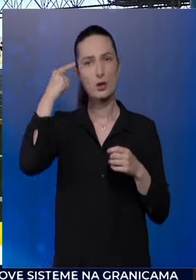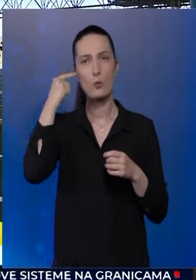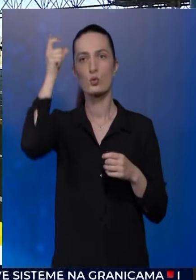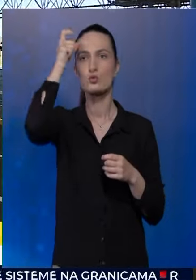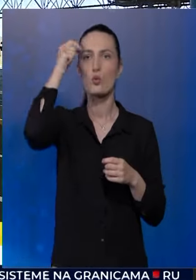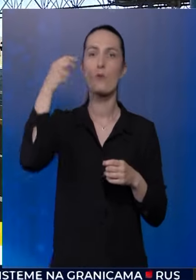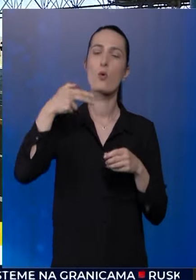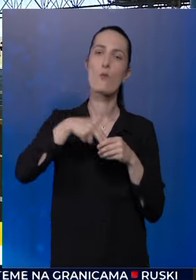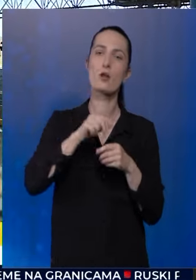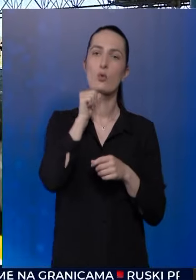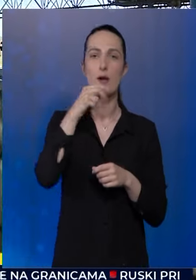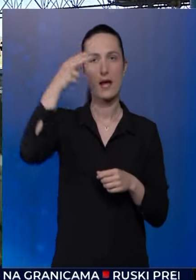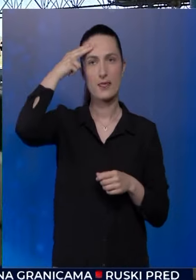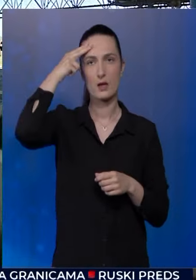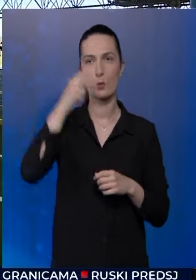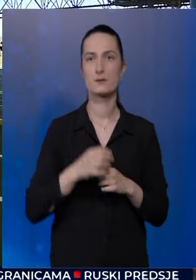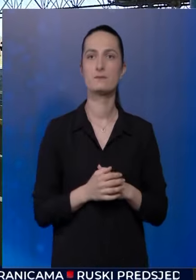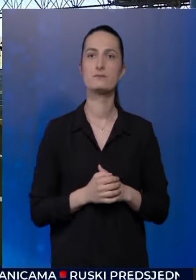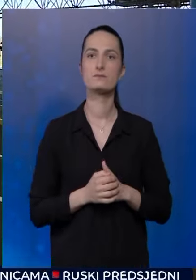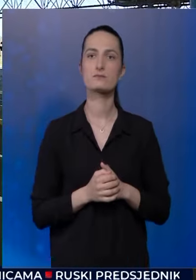Turskom, Kuwaitom i Katarom.